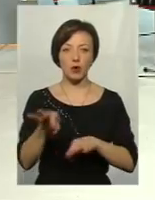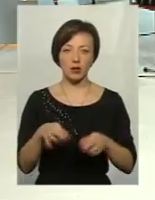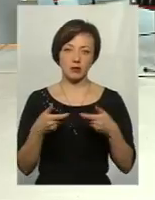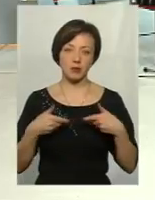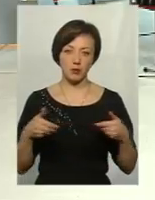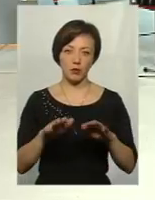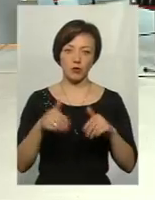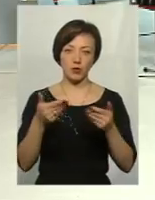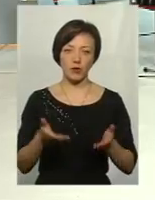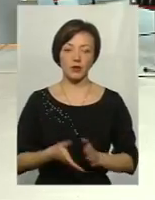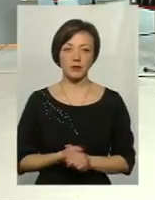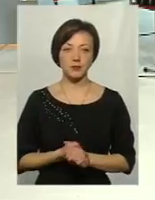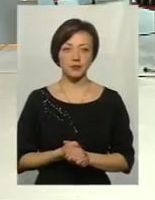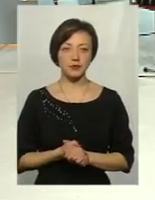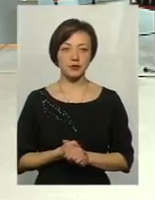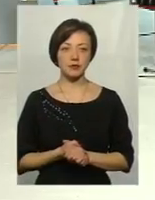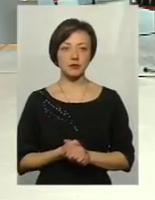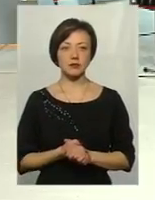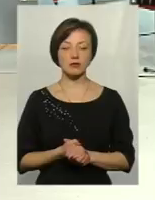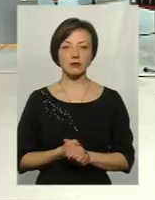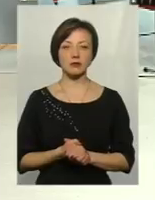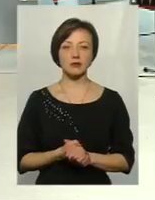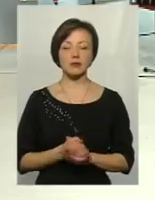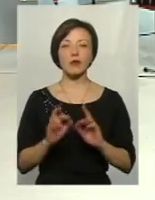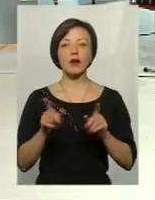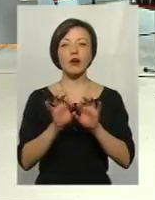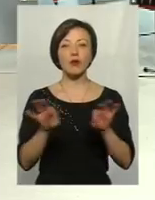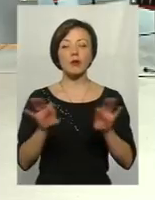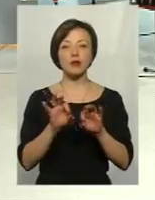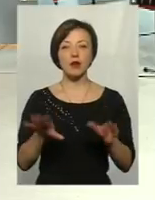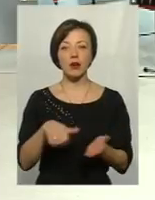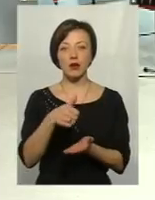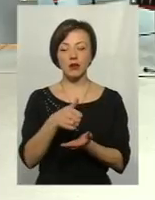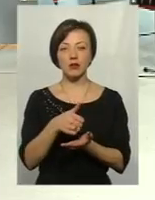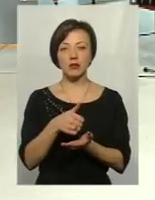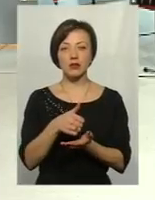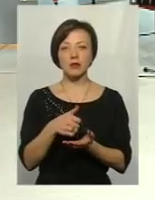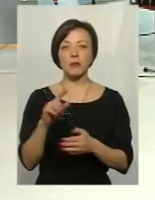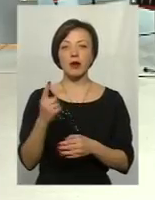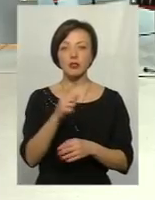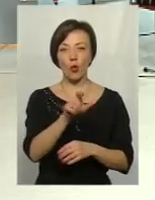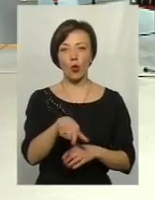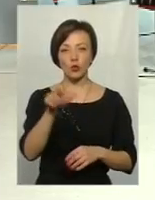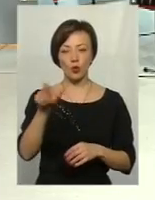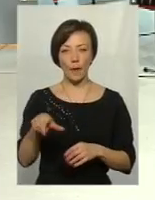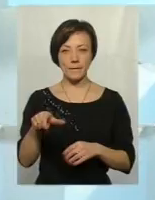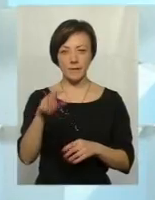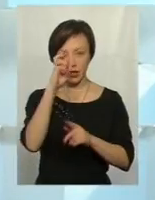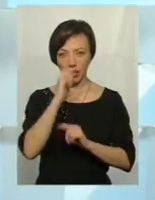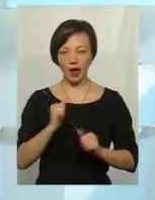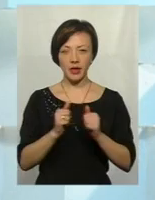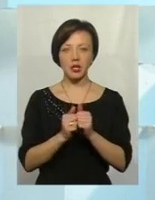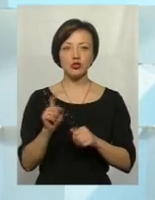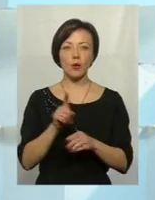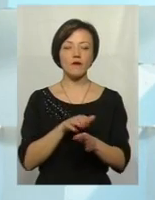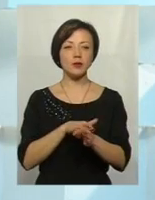пропонували. Власне, як коментують перші особи країни, те,